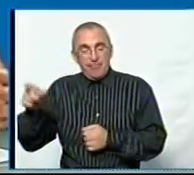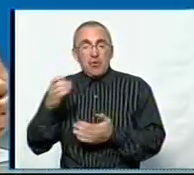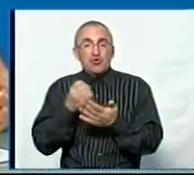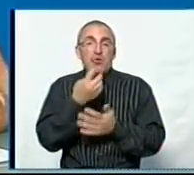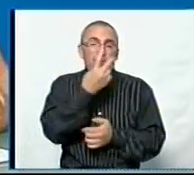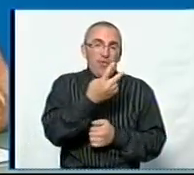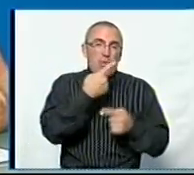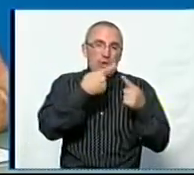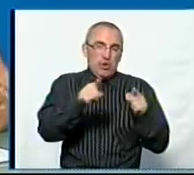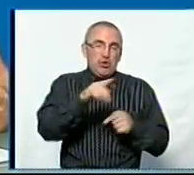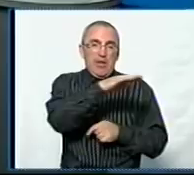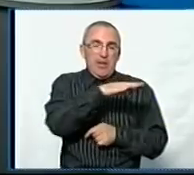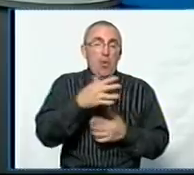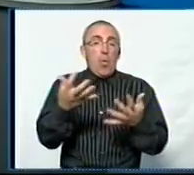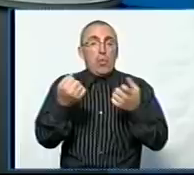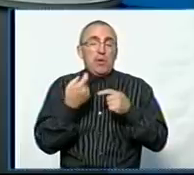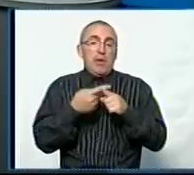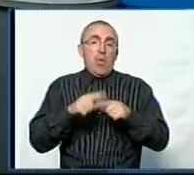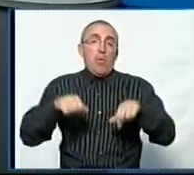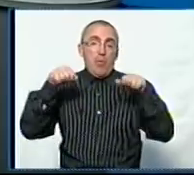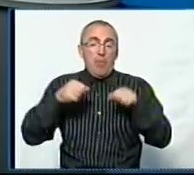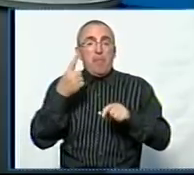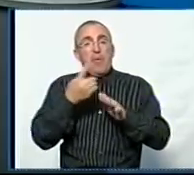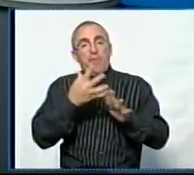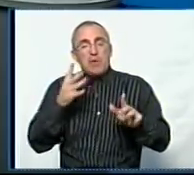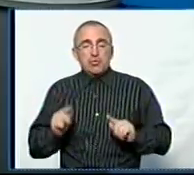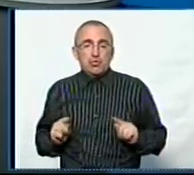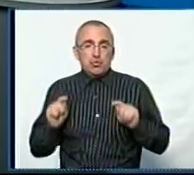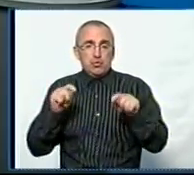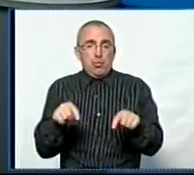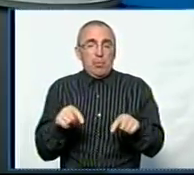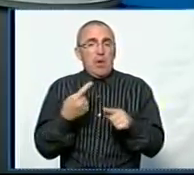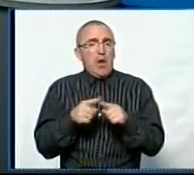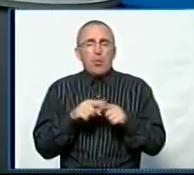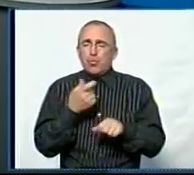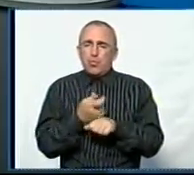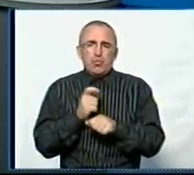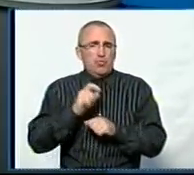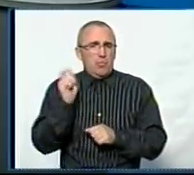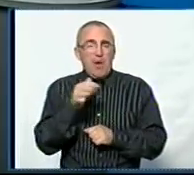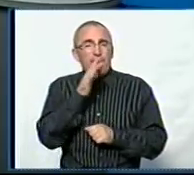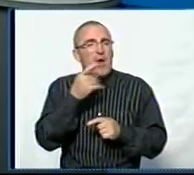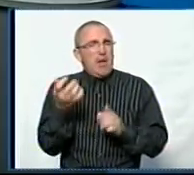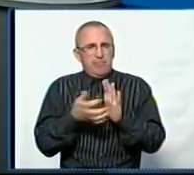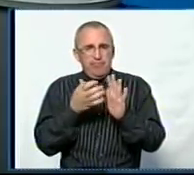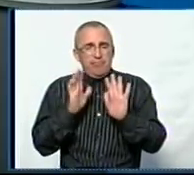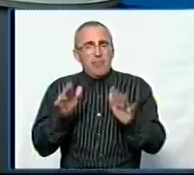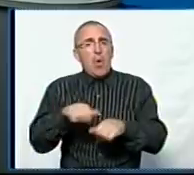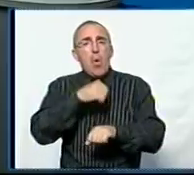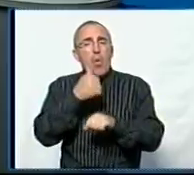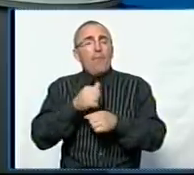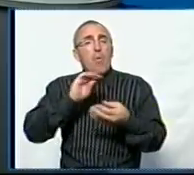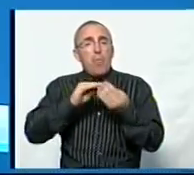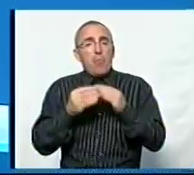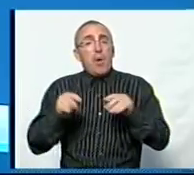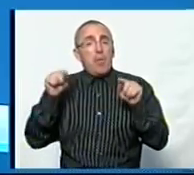ще двох з інших територій, які отримали таке право на першочерговий ступ. Давайте зупинемося на цьому, часу не багато, але тим не менше. Головна проблема